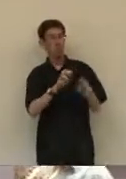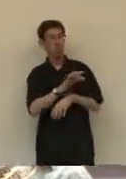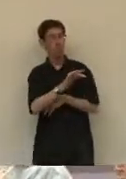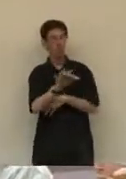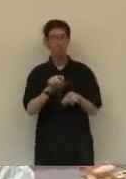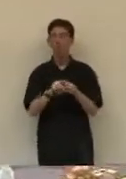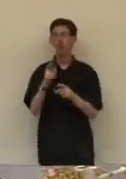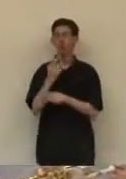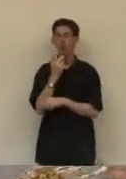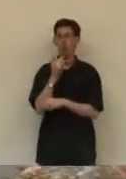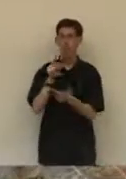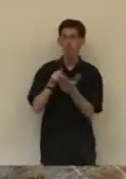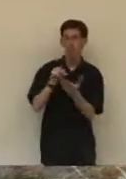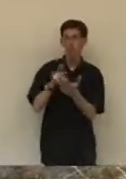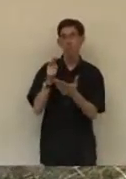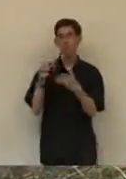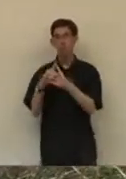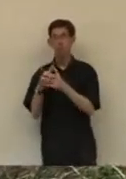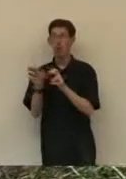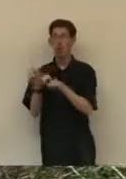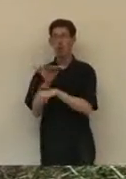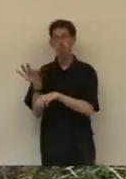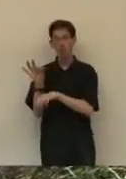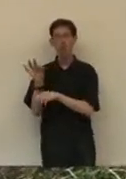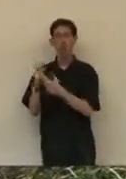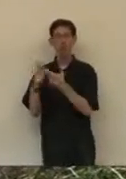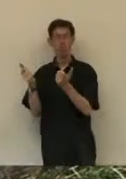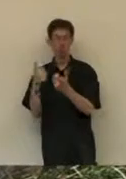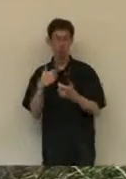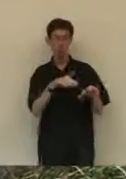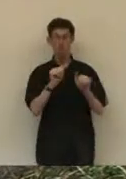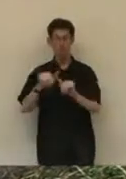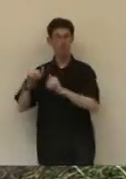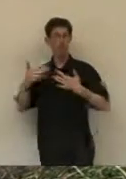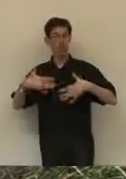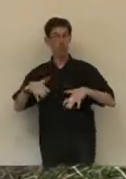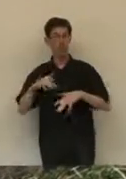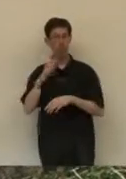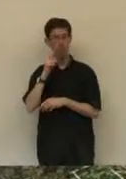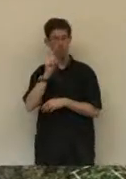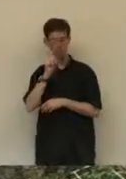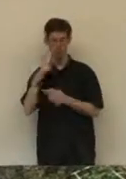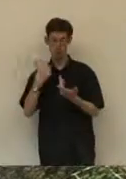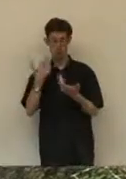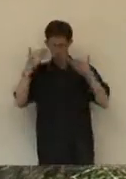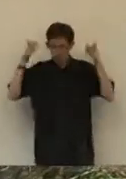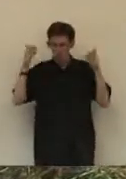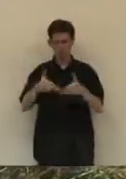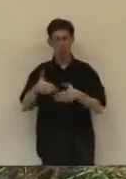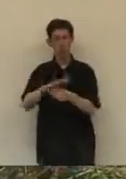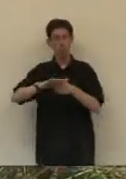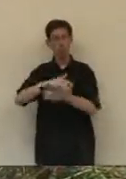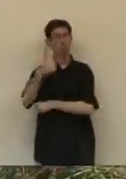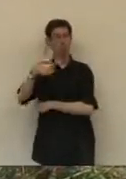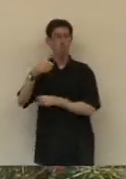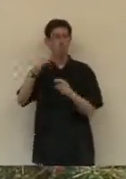orchestres français, à l'Opéra, à Paris, à l'Orchestre Philharmonique de Radio France, etc. Chose que je ne fais plus maintenant puisque j'ai décidé de